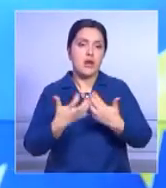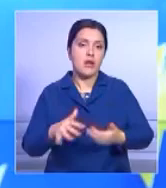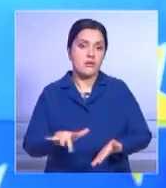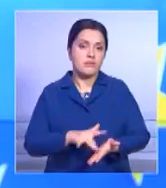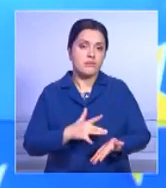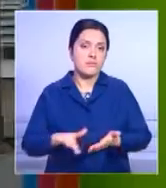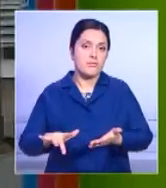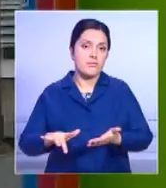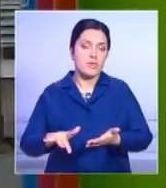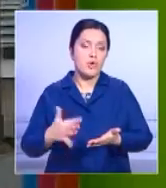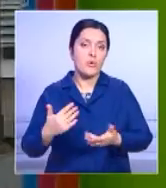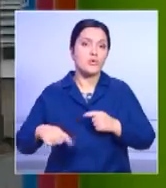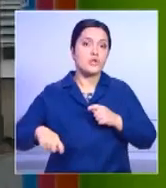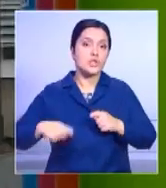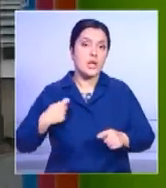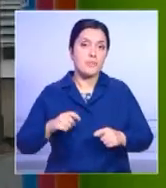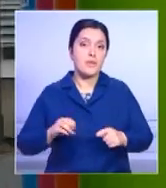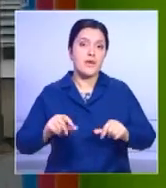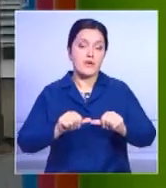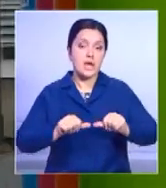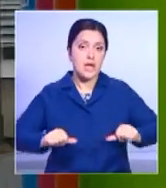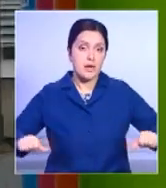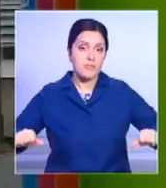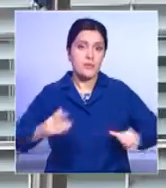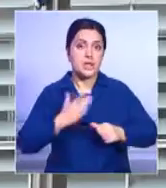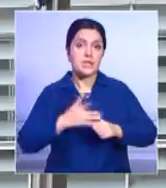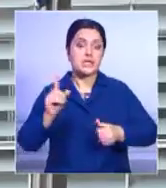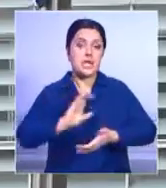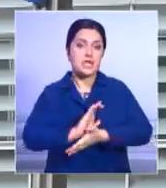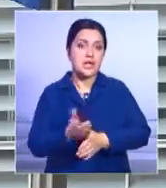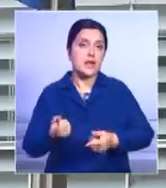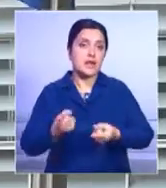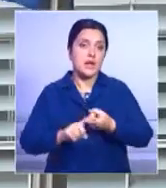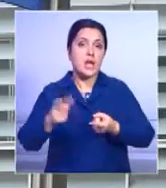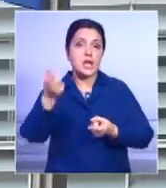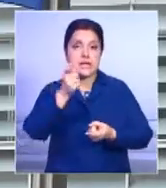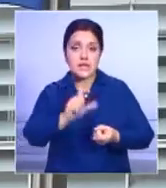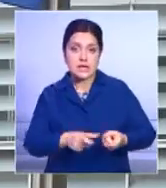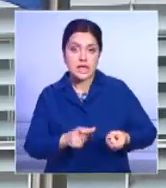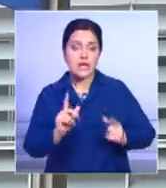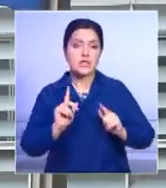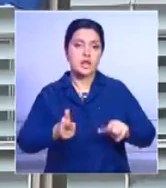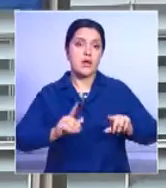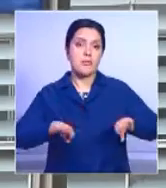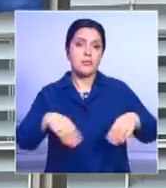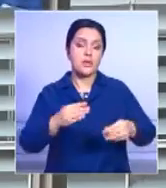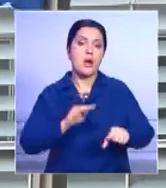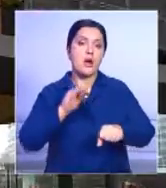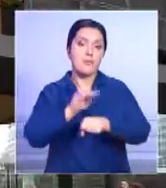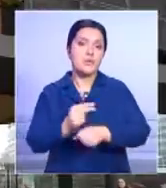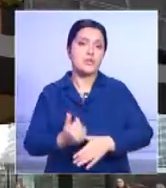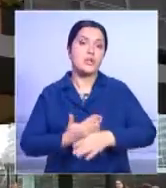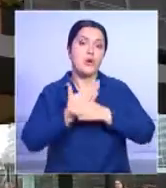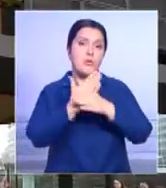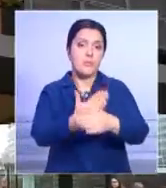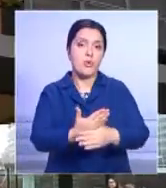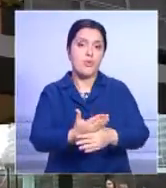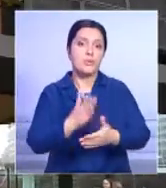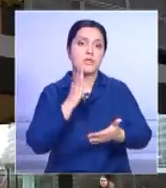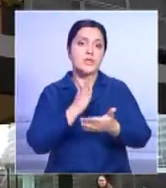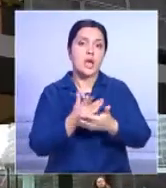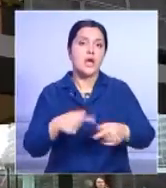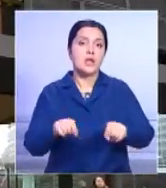ущерба. Еврокомиссия находится в постоянном контакте с Италией и готова предоставить дополнительную помощь по запросу